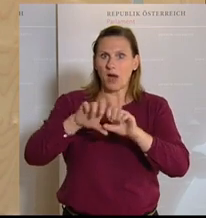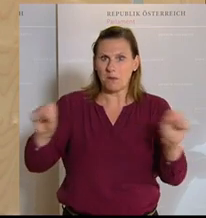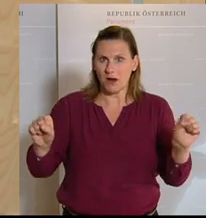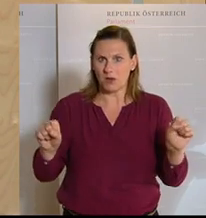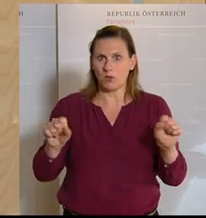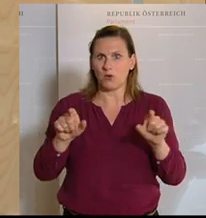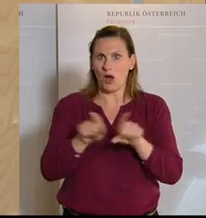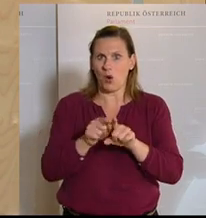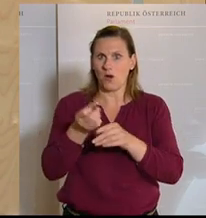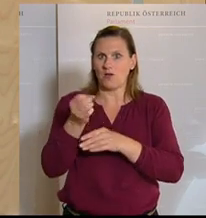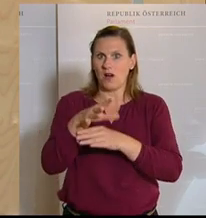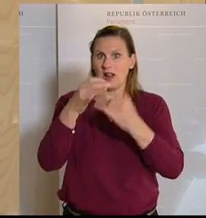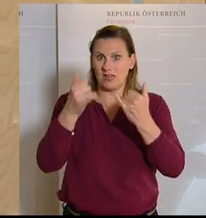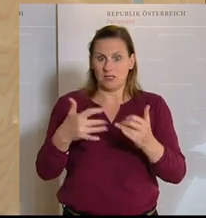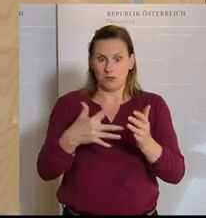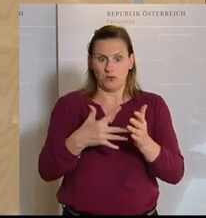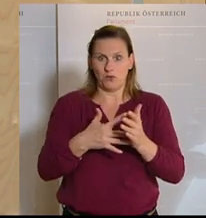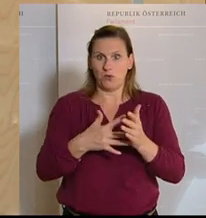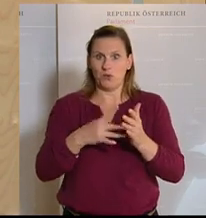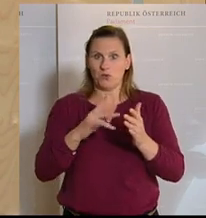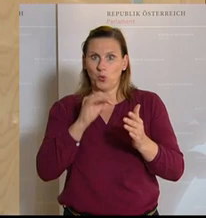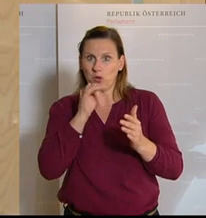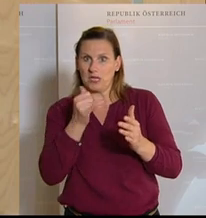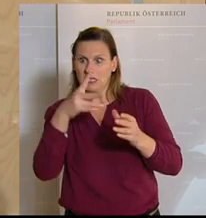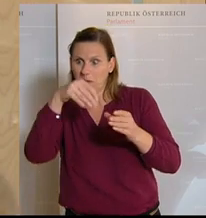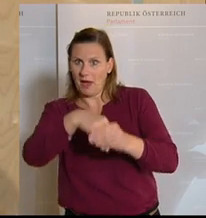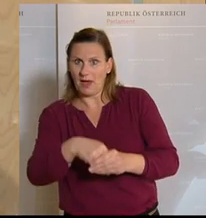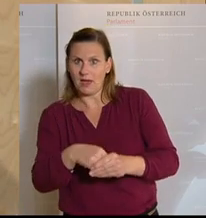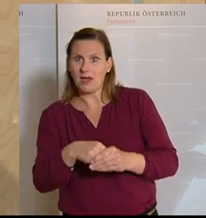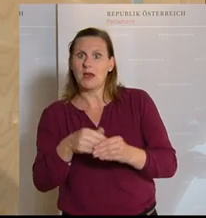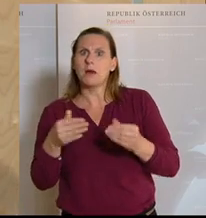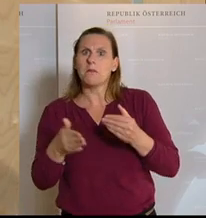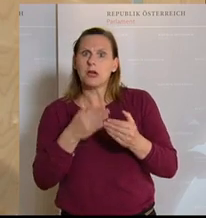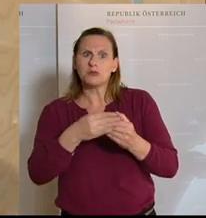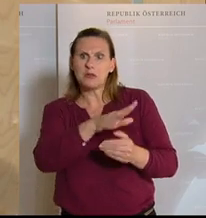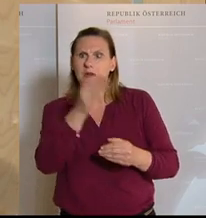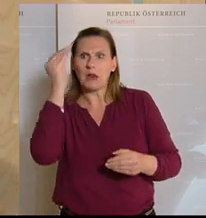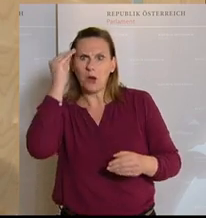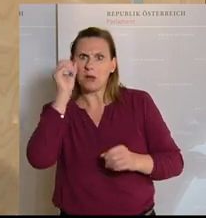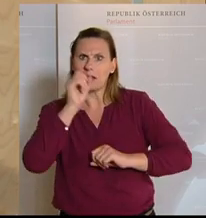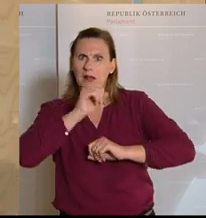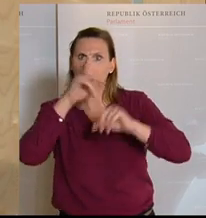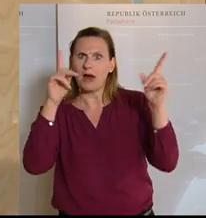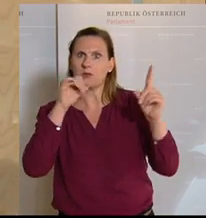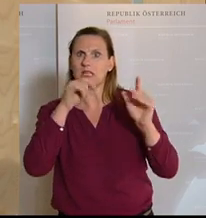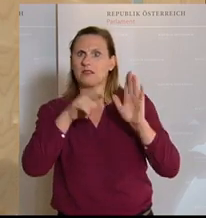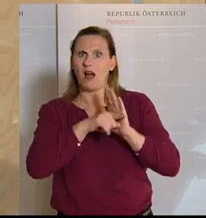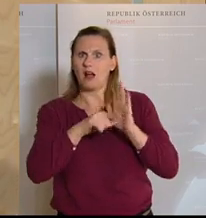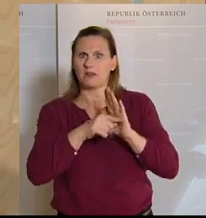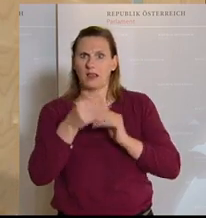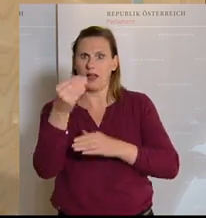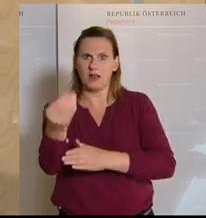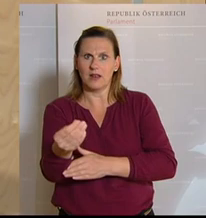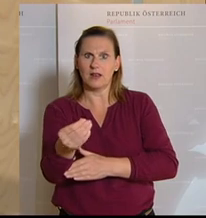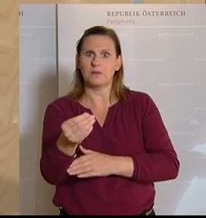Fälle, wo jetzt diese Prüfungen nicht abgenommen werden können. Das ist etwas, was, glaube ich, jedem einleuchtet, dass hier kein Nachteil entstehen sollte